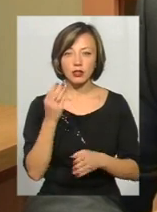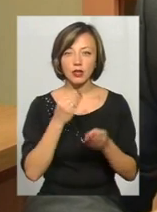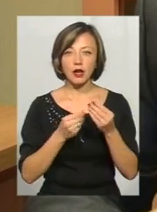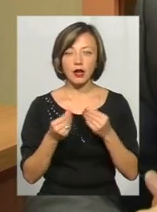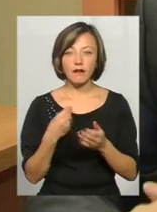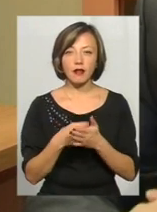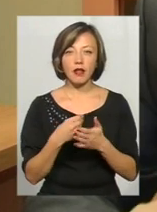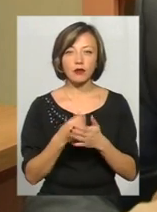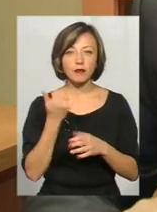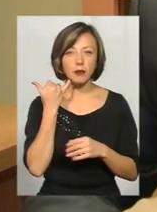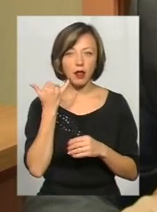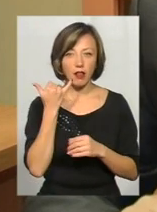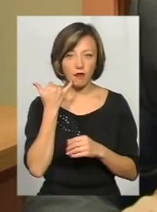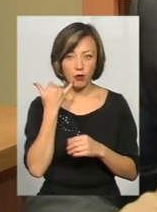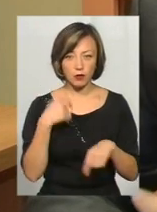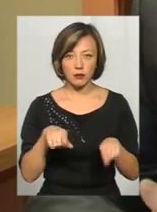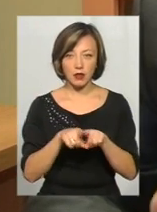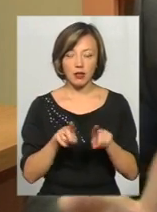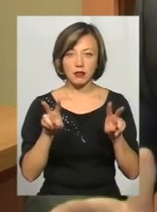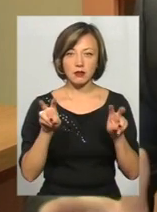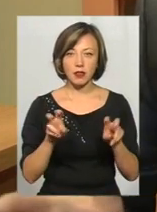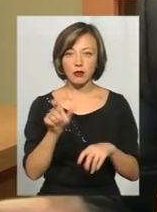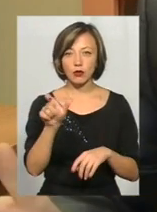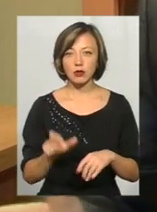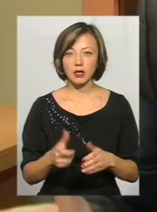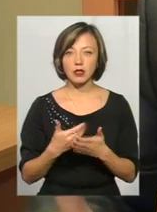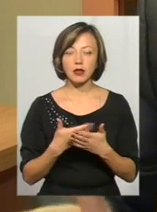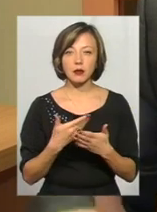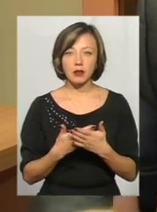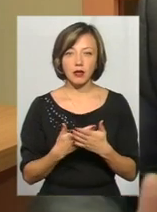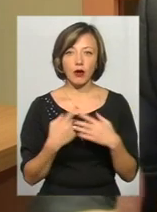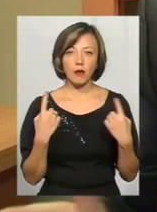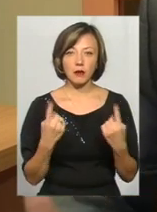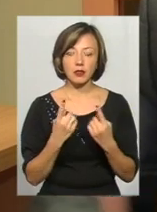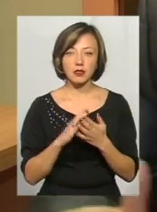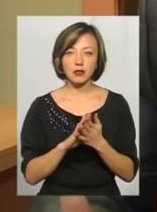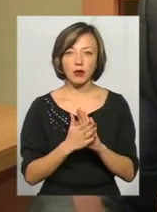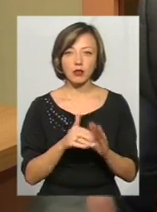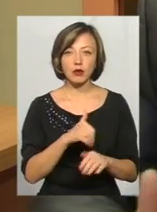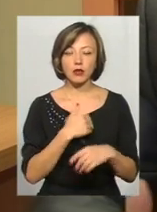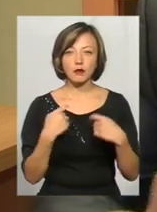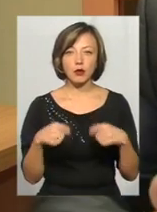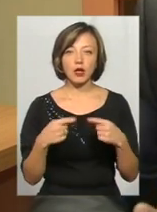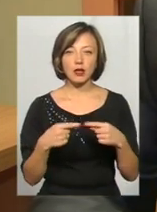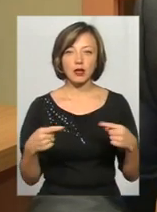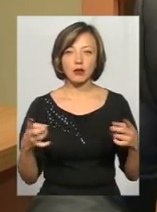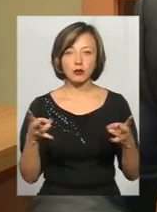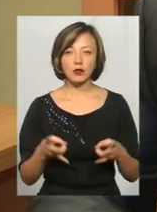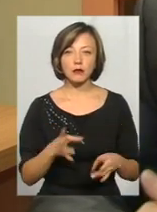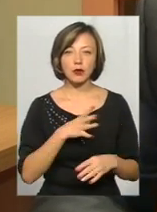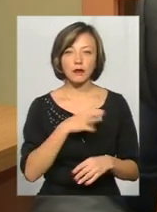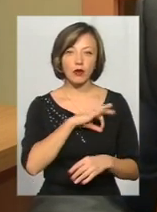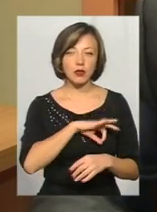телефоном, так званим. Тобто, коли людина, наприклад, банальна ситуація, хоче продати якісь речі, які не потрібні, наприклад, які були